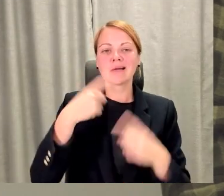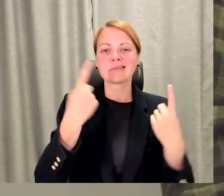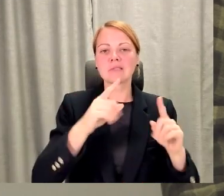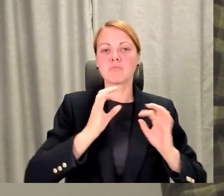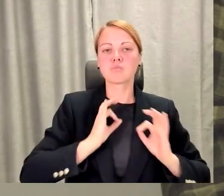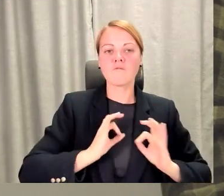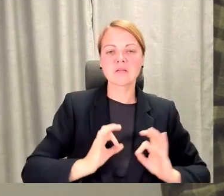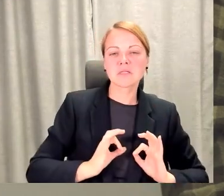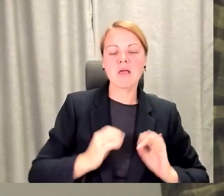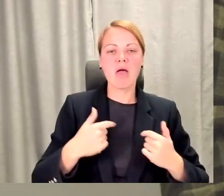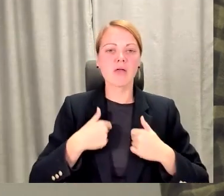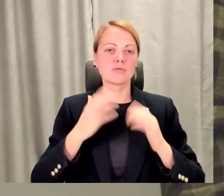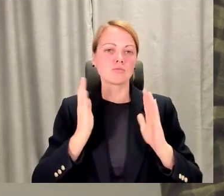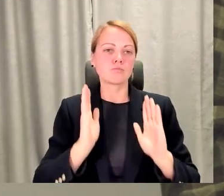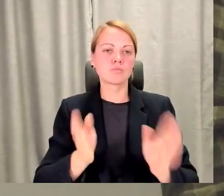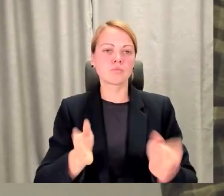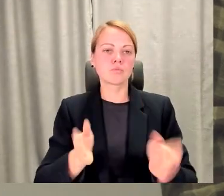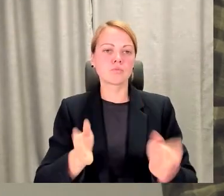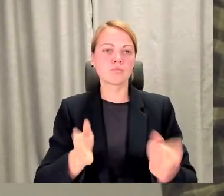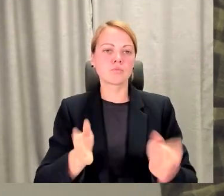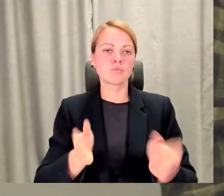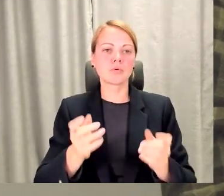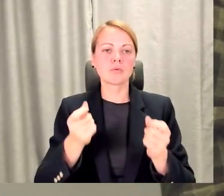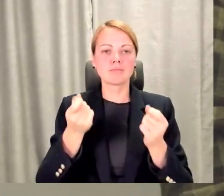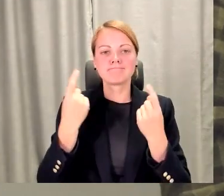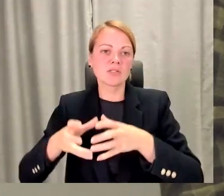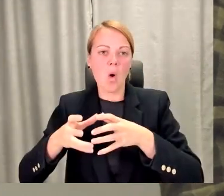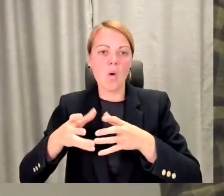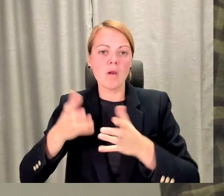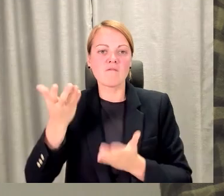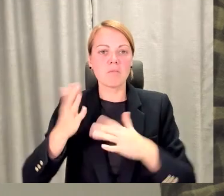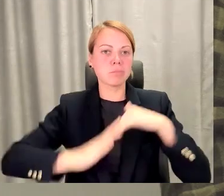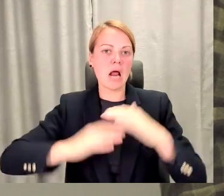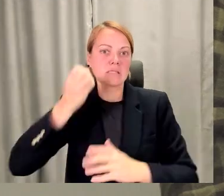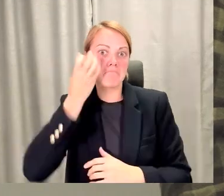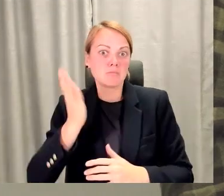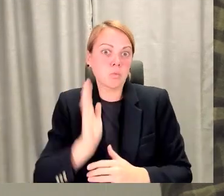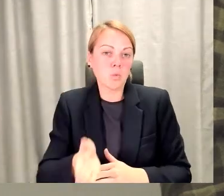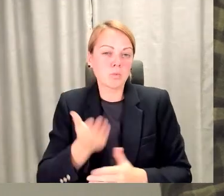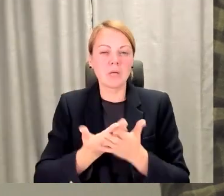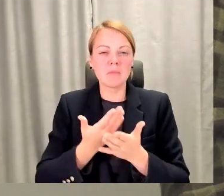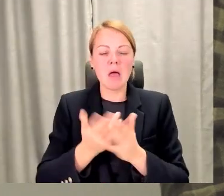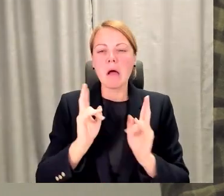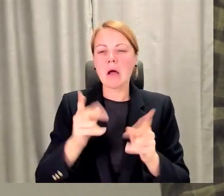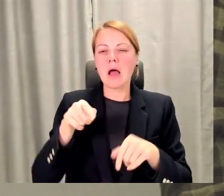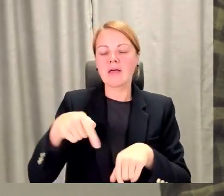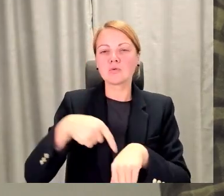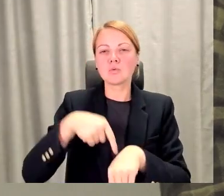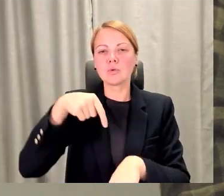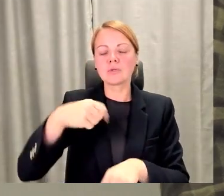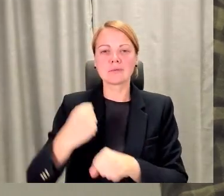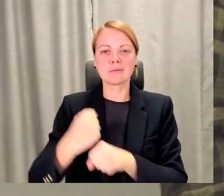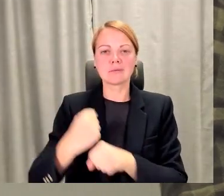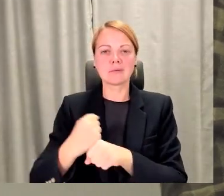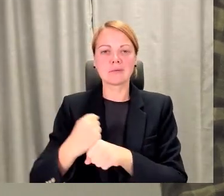citā nedaudz pasaulē. Jā, man būtu šis prasmes, kā es jūstos sava darba vieta vai jaunai darba